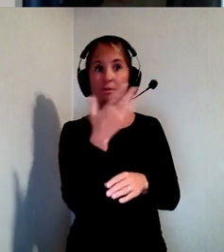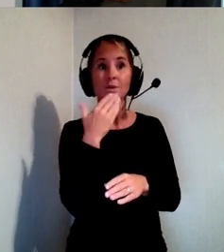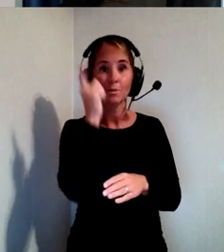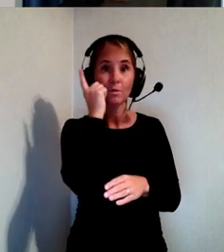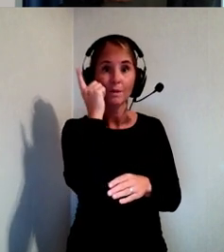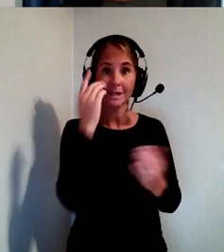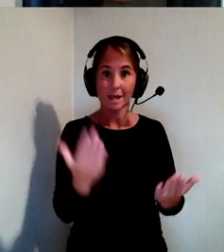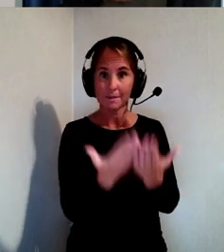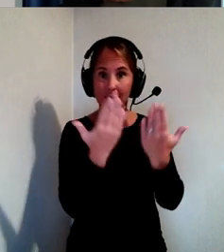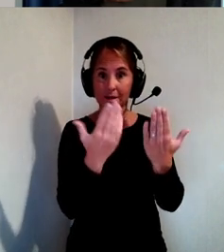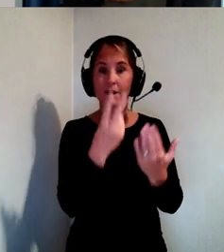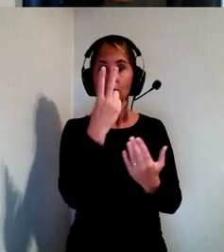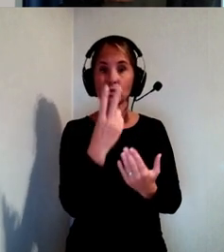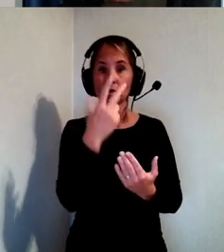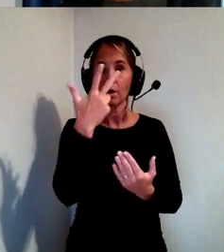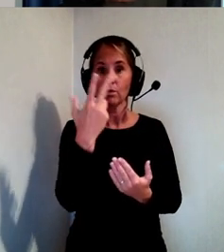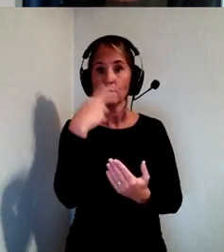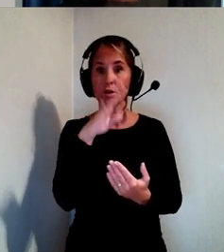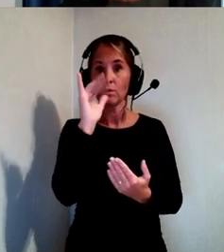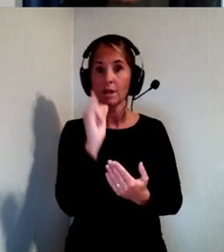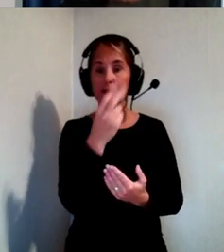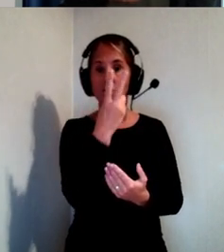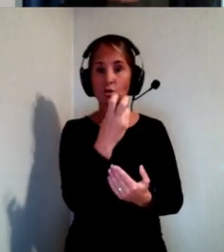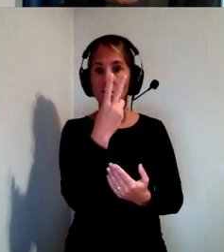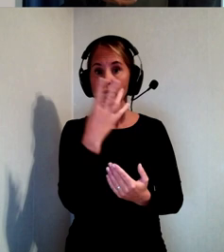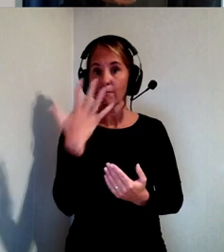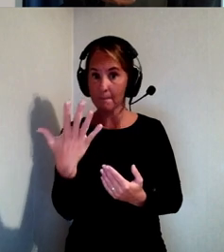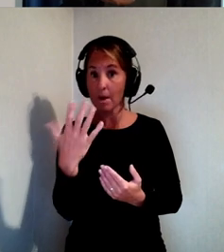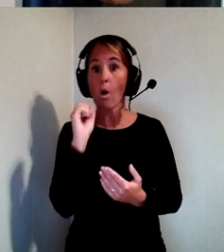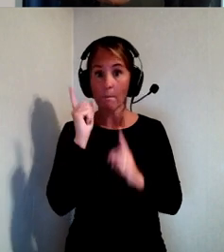Den 28 juni 2025, om man följer lagen.